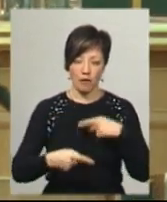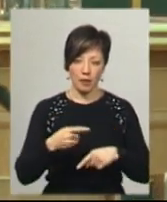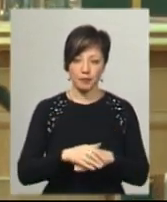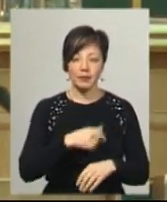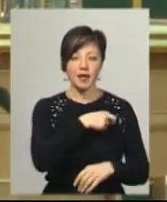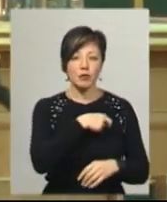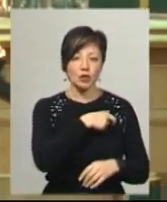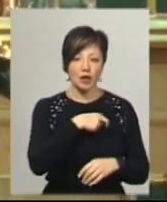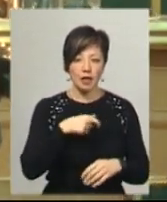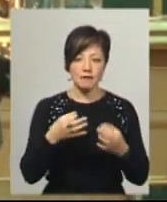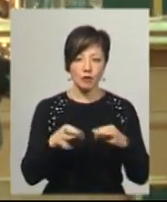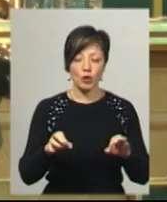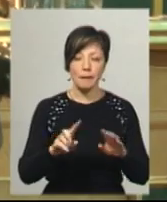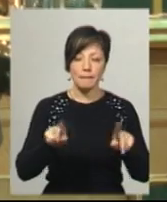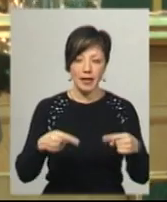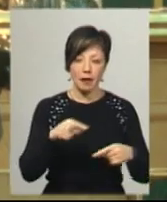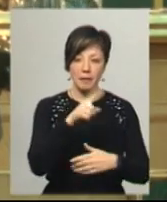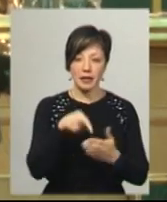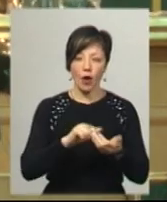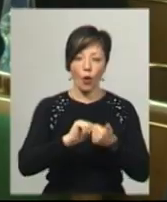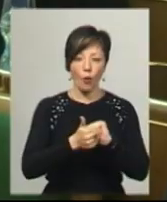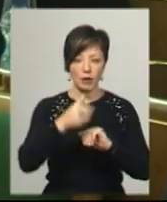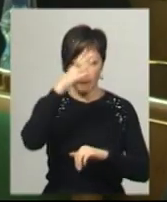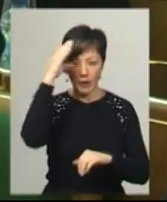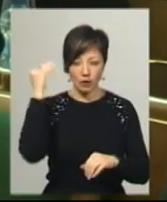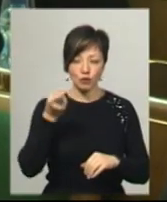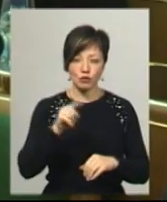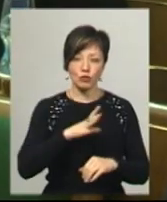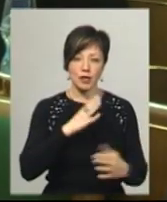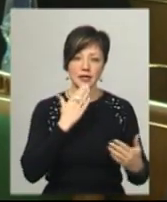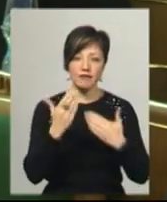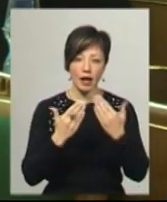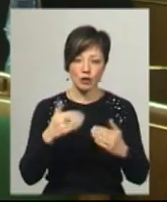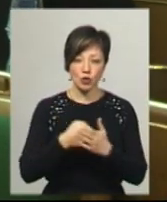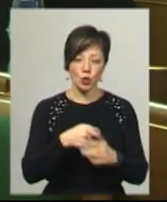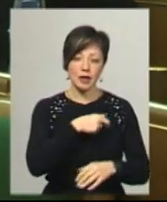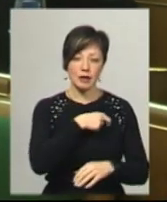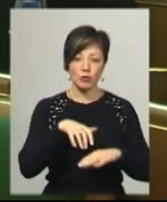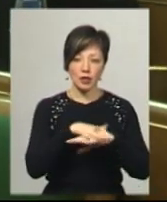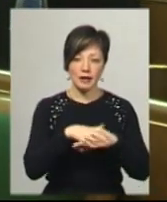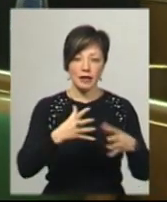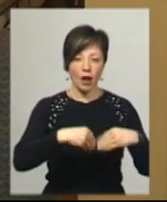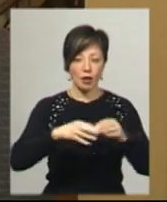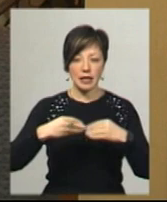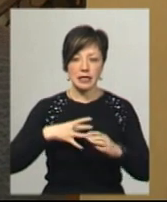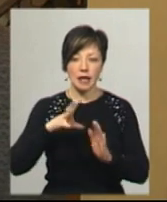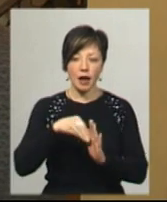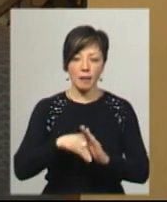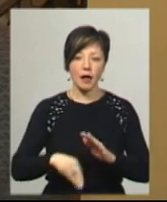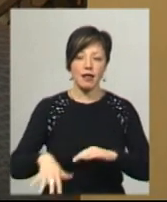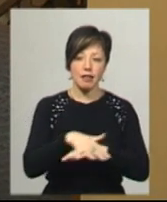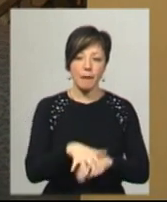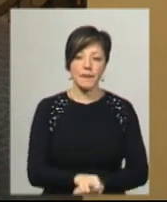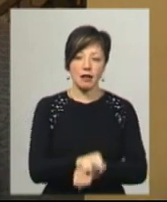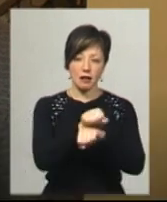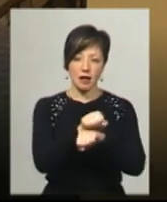Депутат Віктор Бурли каже, підняли питання щодо обміну беркутівців, тому що були звернення до народних обранців від родин загиблих на Майдані. Зараз такий